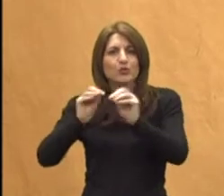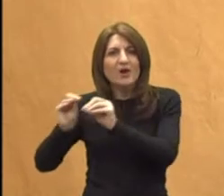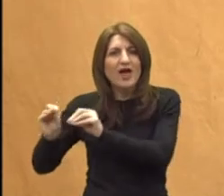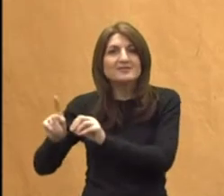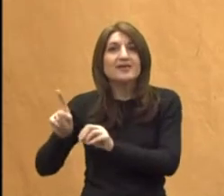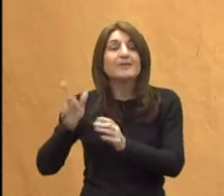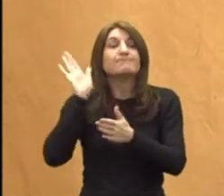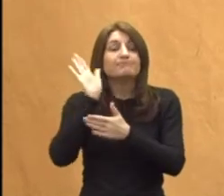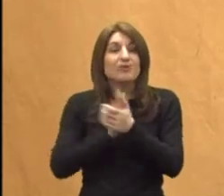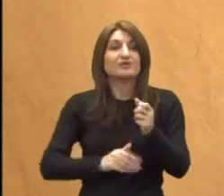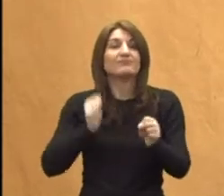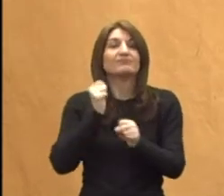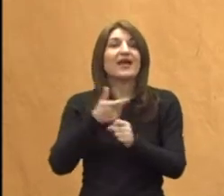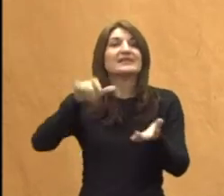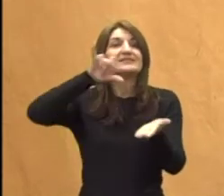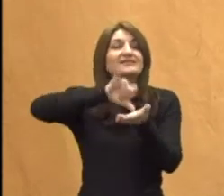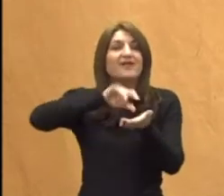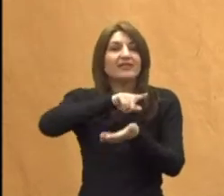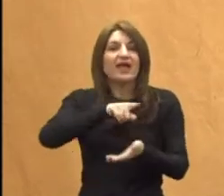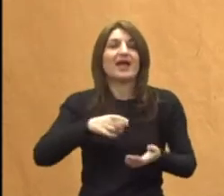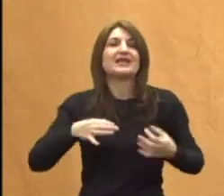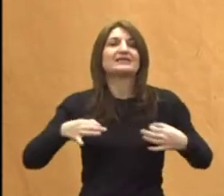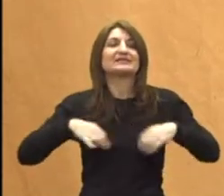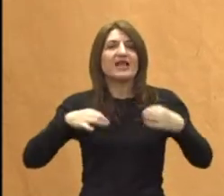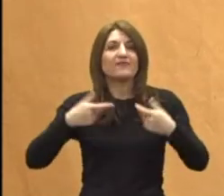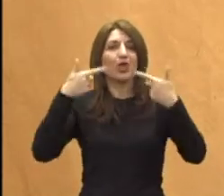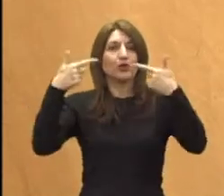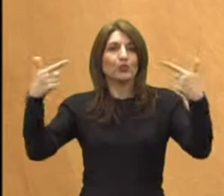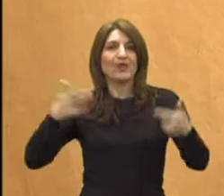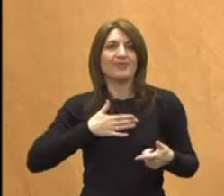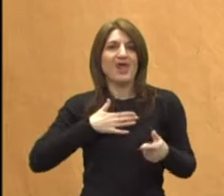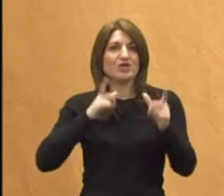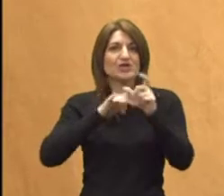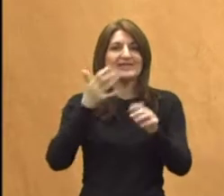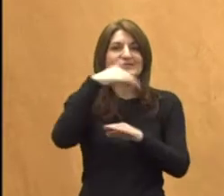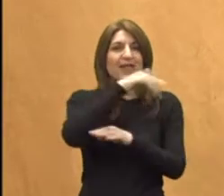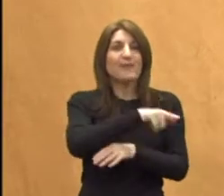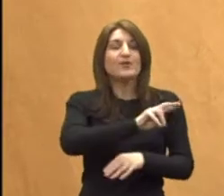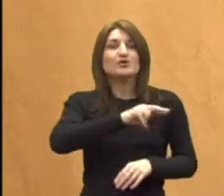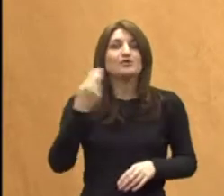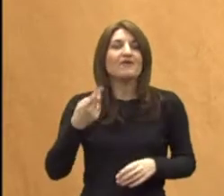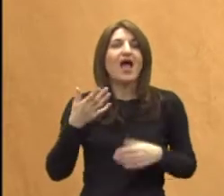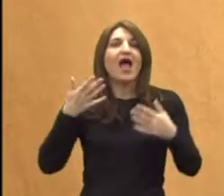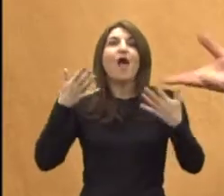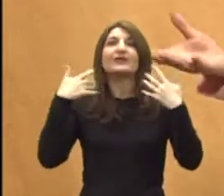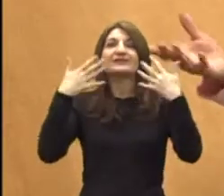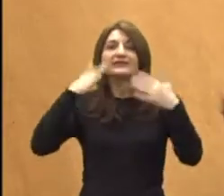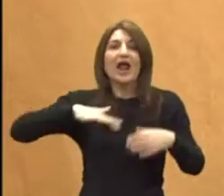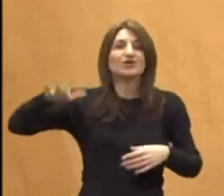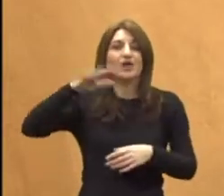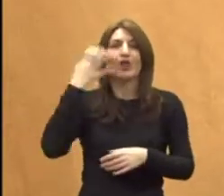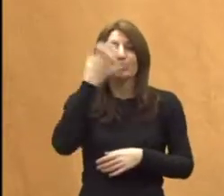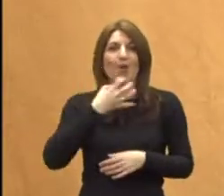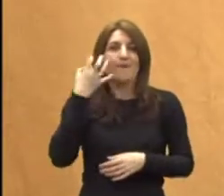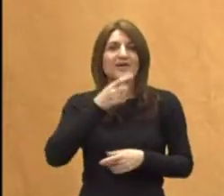začnemo u stvari centar za zdravstveni turizam na našem sljemenu. ćemo ga zvati zračne toplice ako nisu riječne